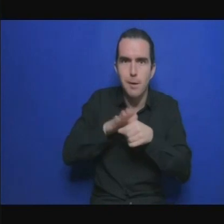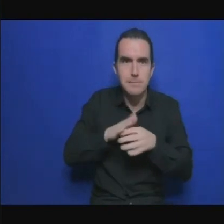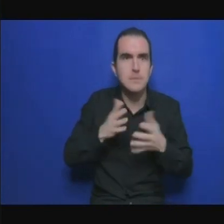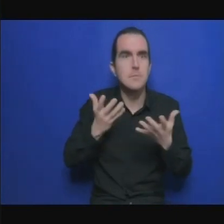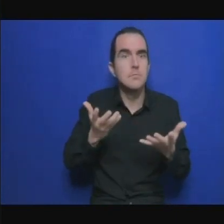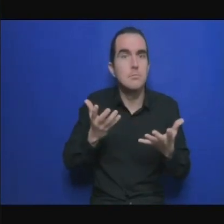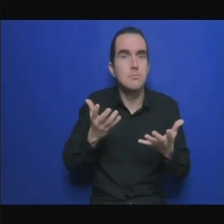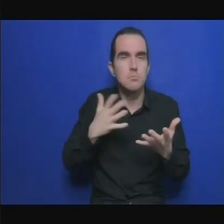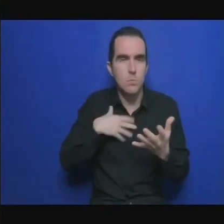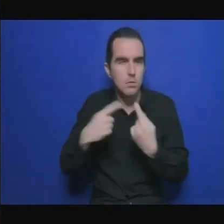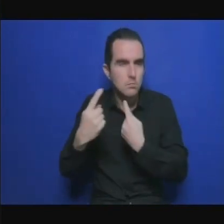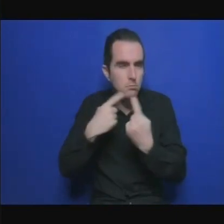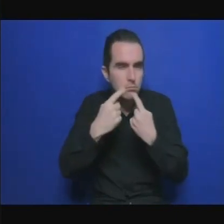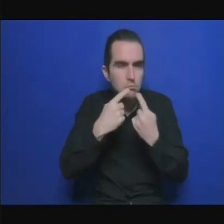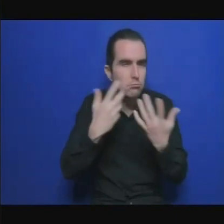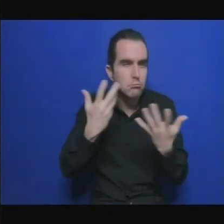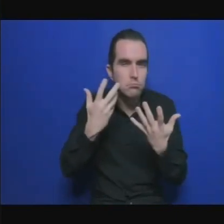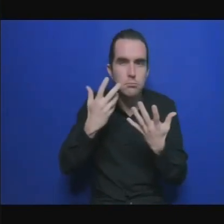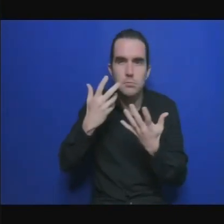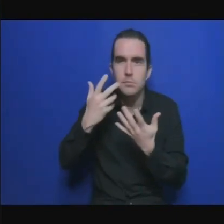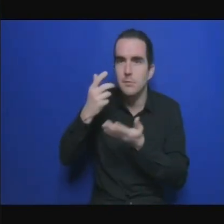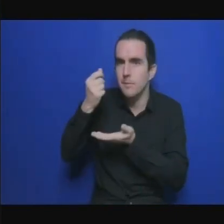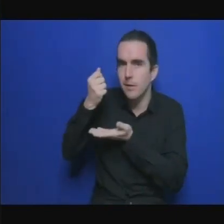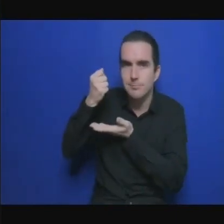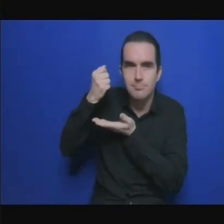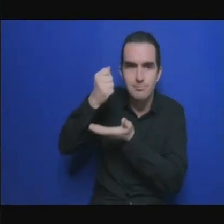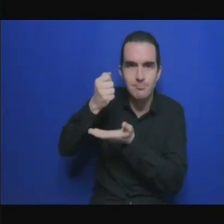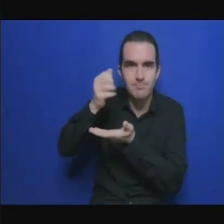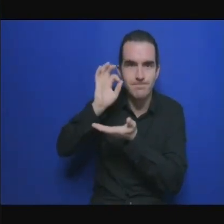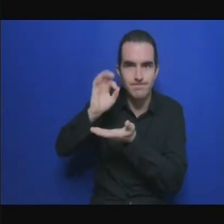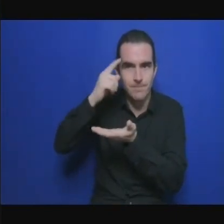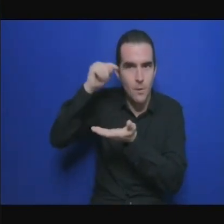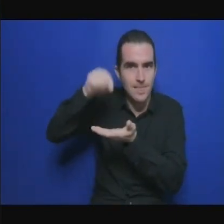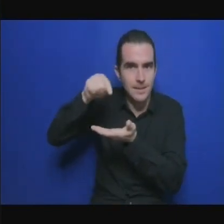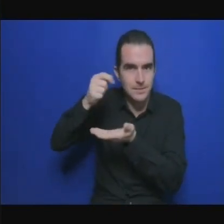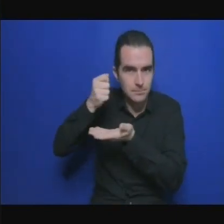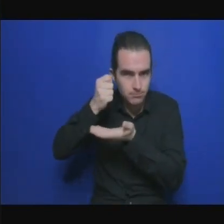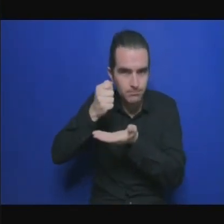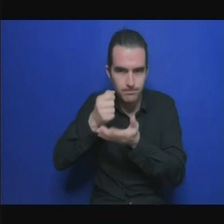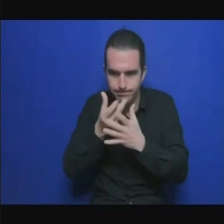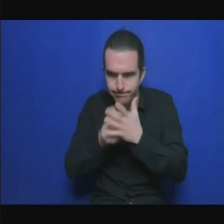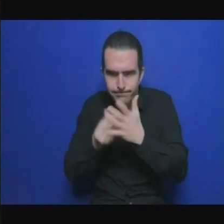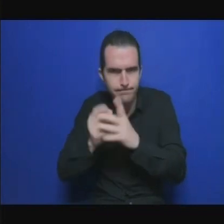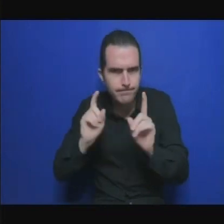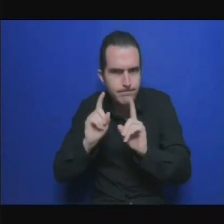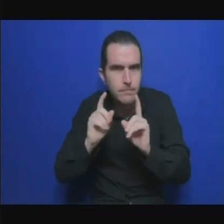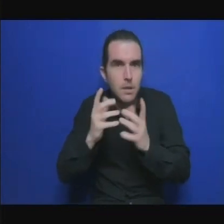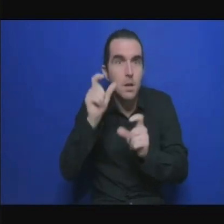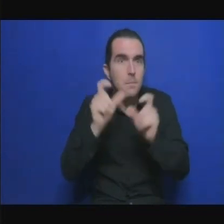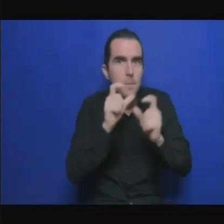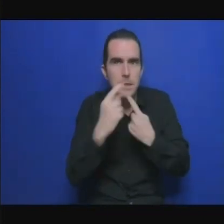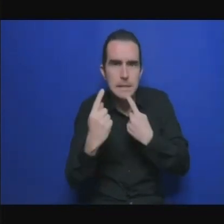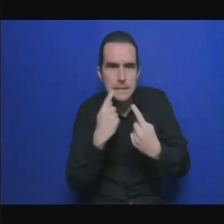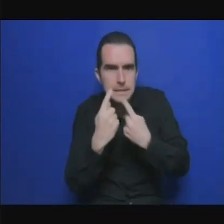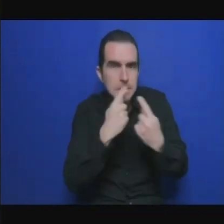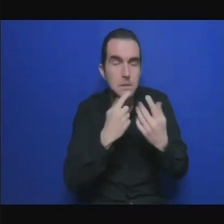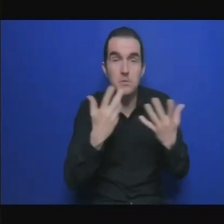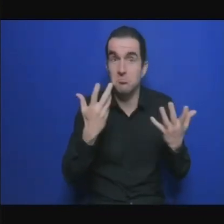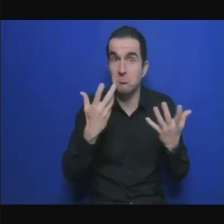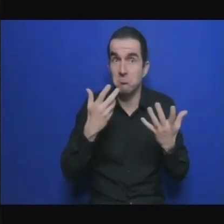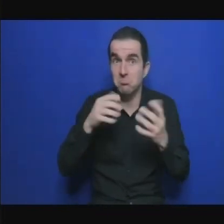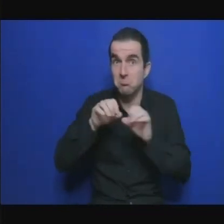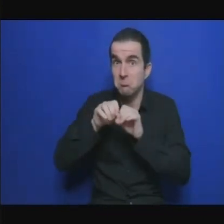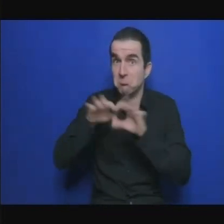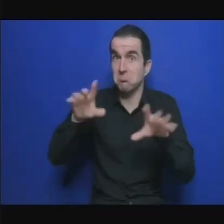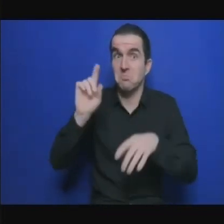mais on a à peine touché à la surface du problème on a mis en place un fonds spécial récemment qui concerne